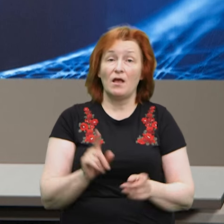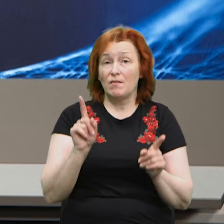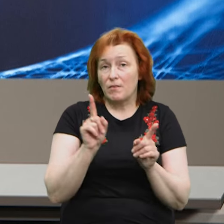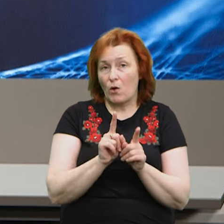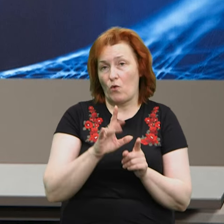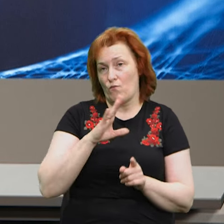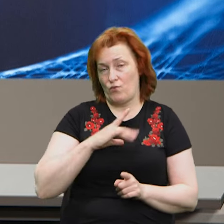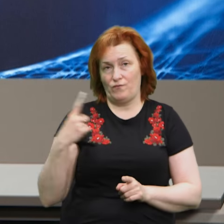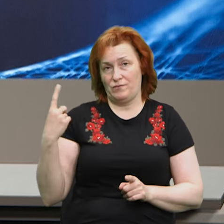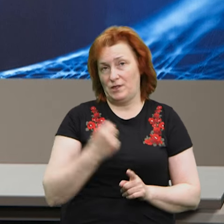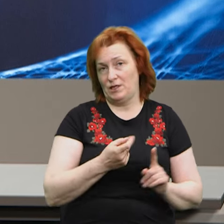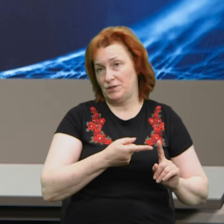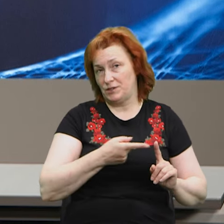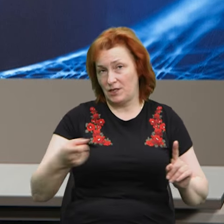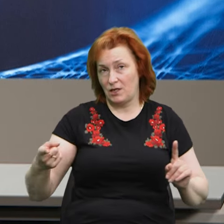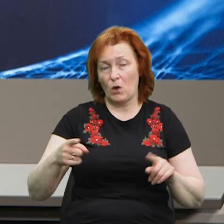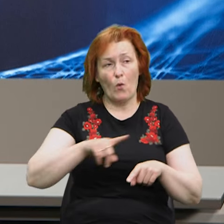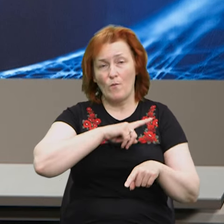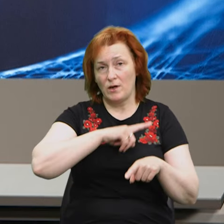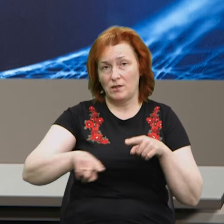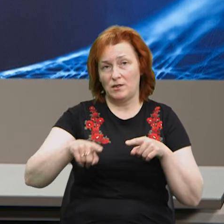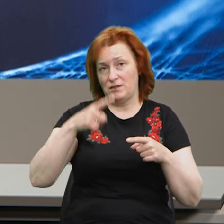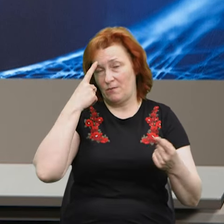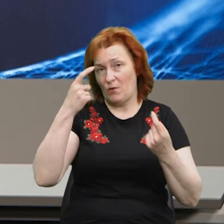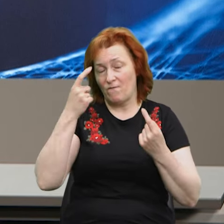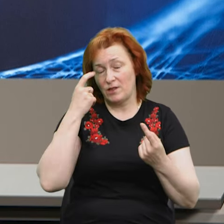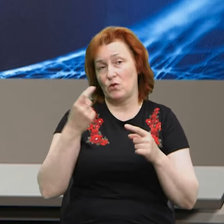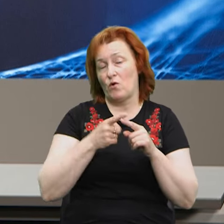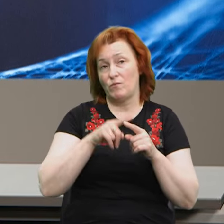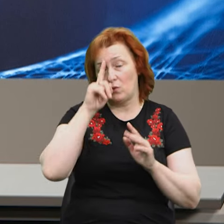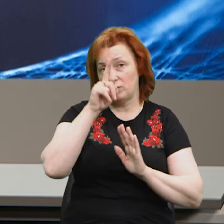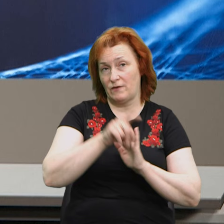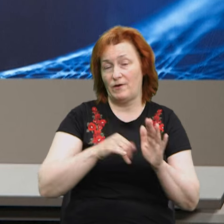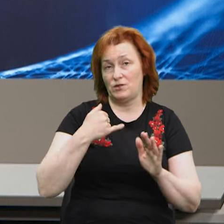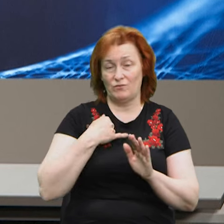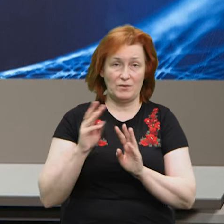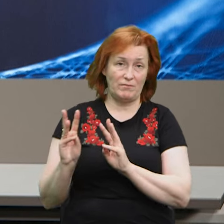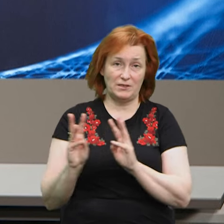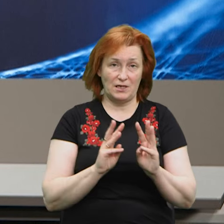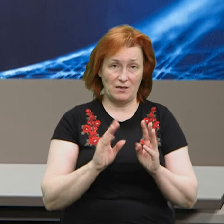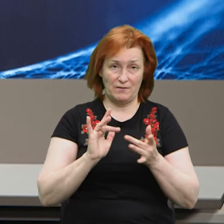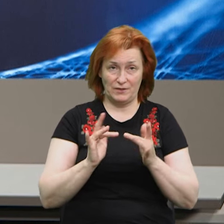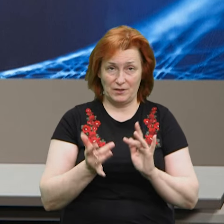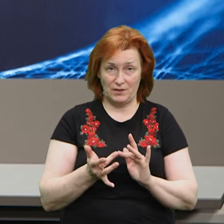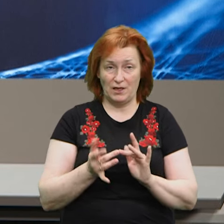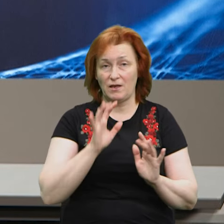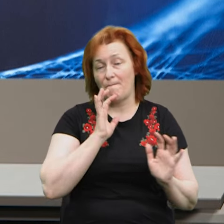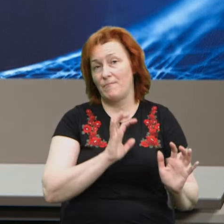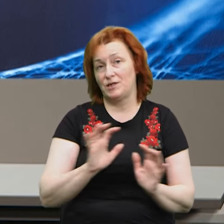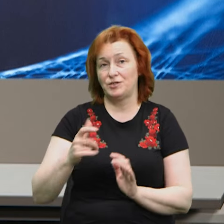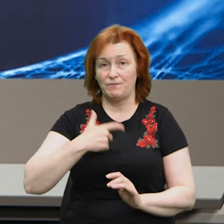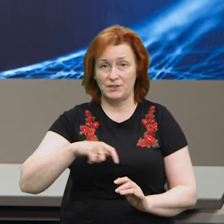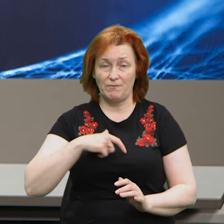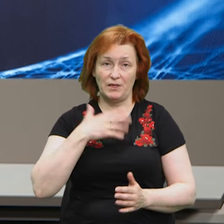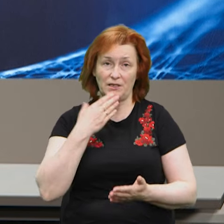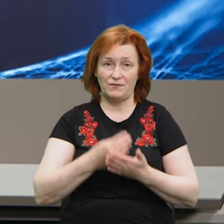Чернігівщині. Оперативно про події області дізнавайтесь на наших сторінках у соцмережах і на сайті суспільна.медіа. Бережіть себе та